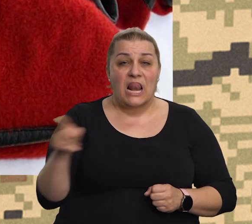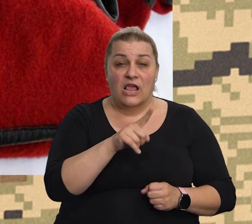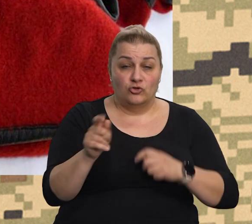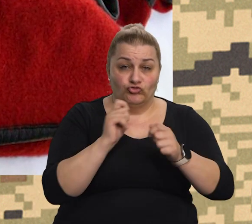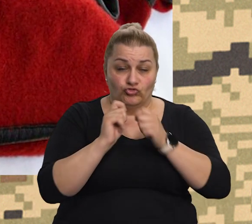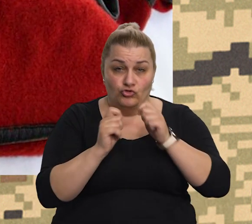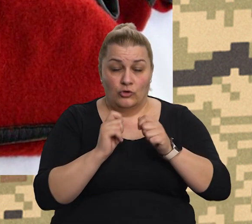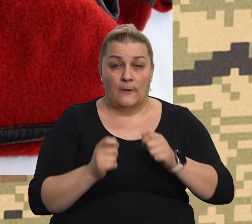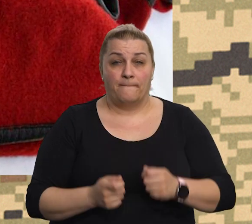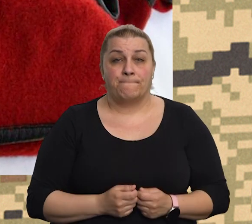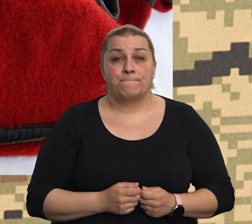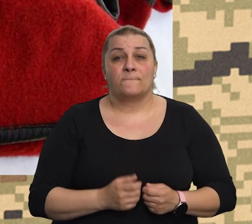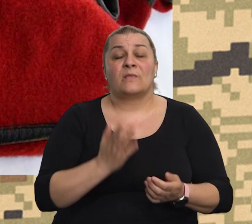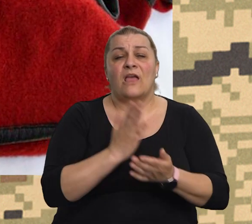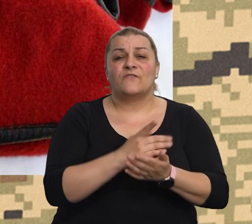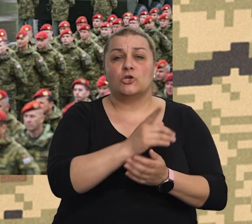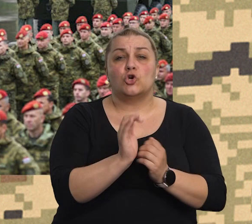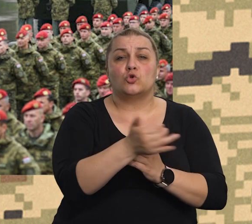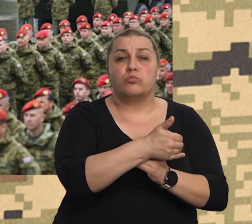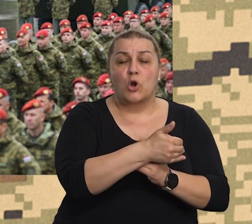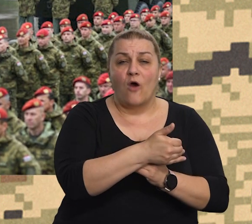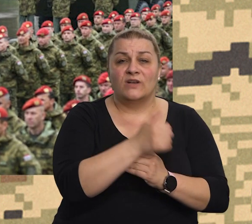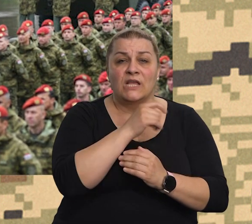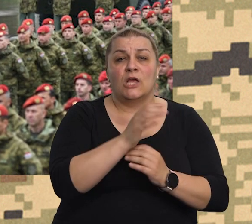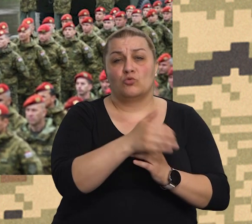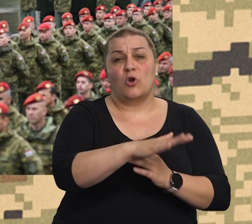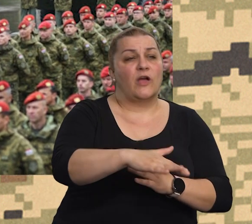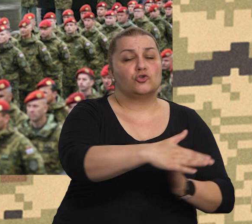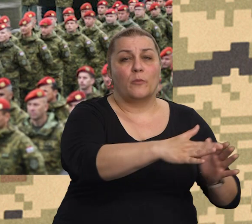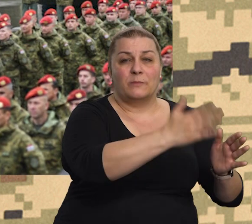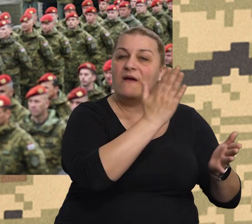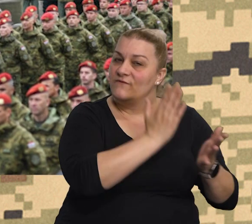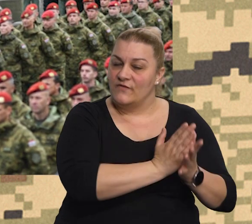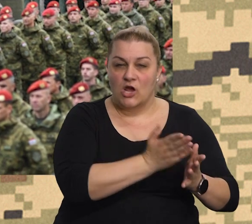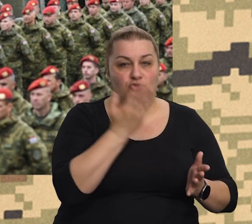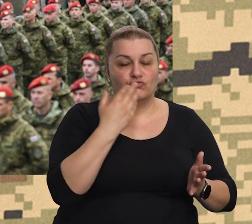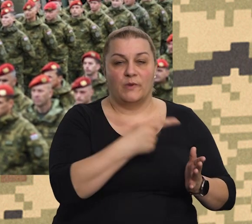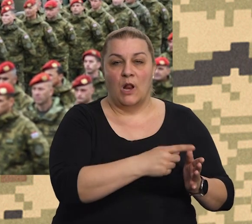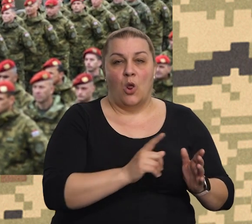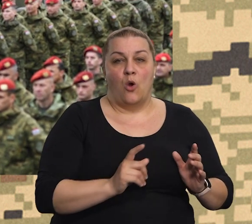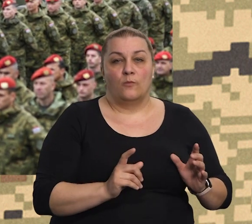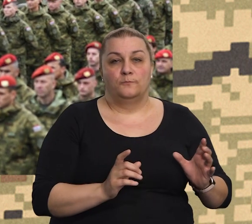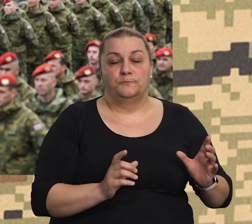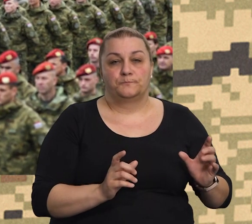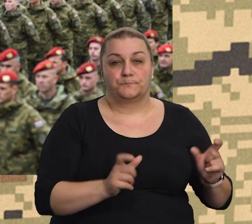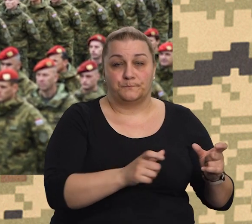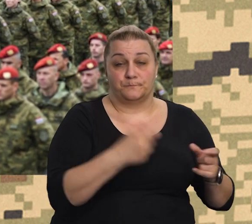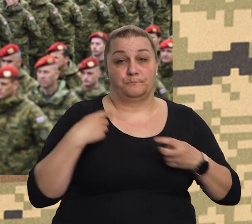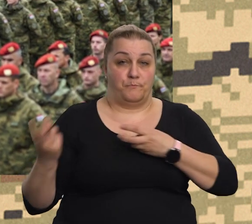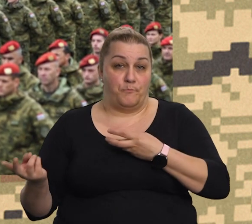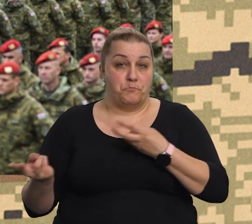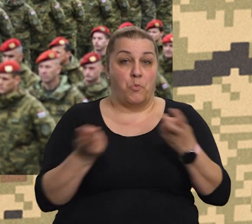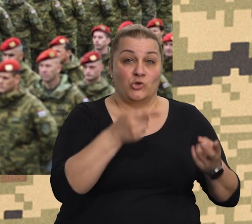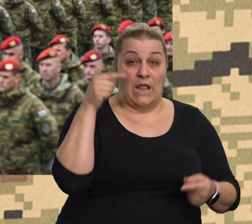zaozvom da je već bio Dubrovnik i Dubrovačko primorje dole kompletno već, mi smo bili upućeni